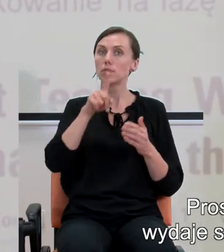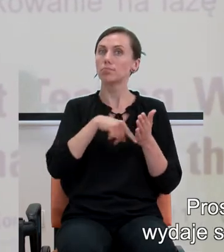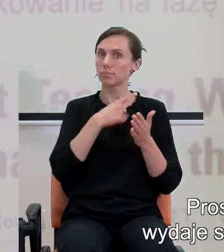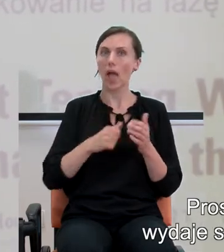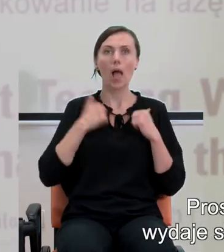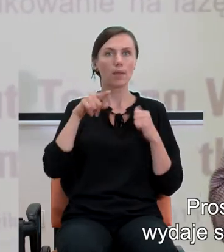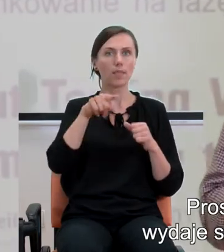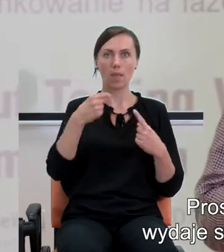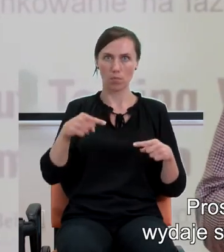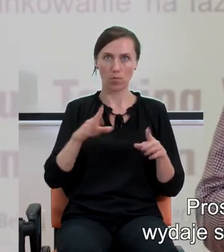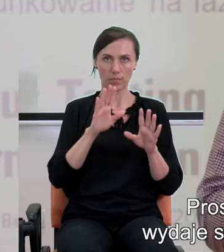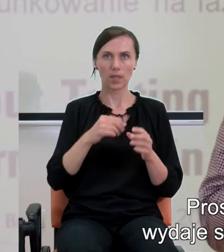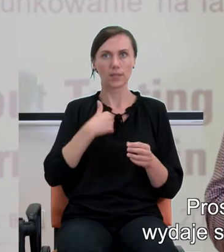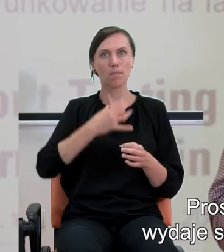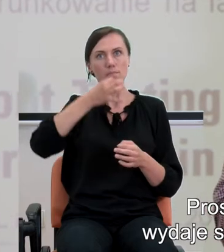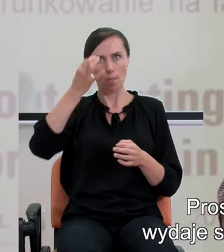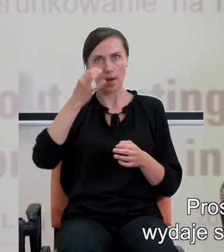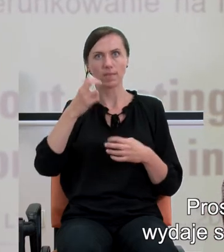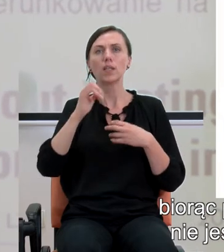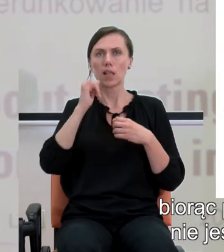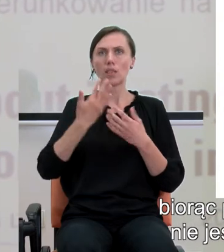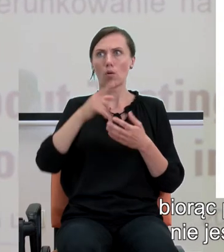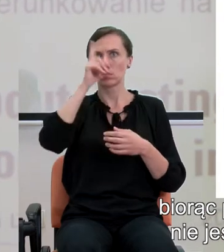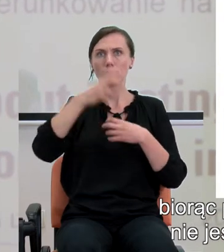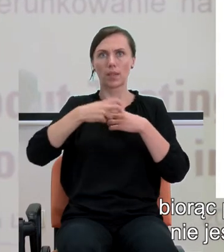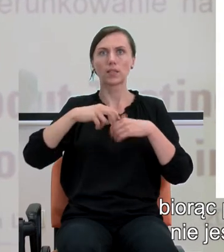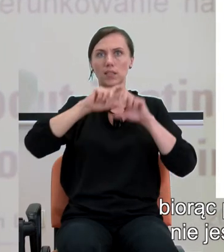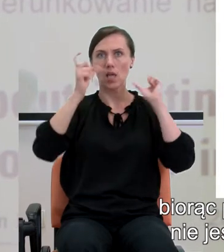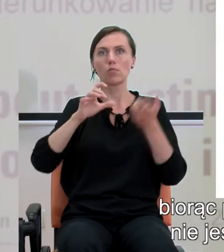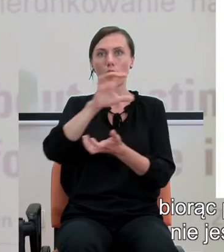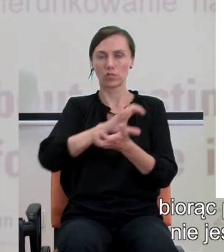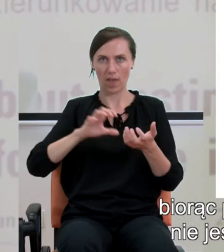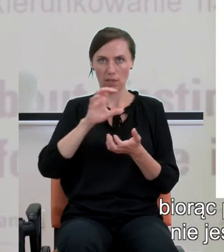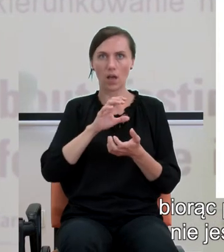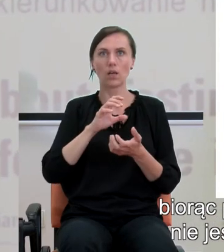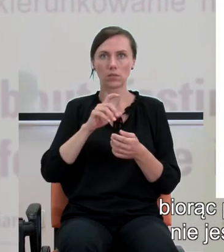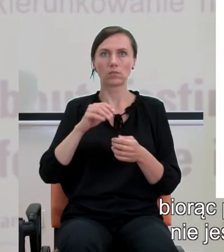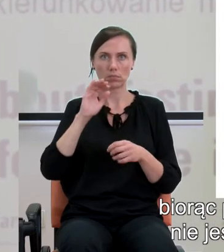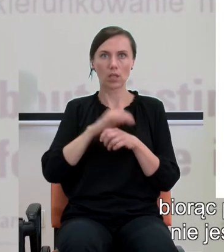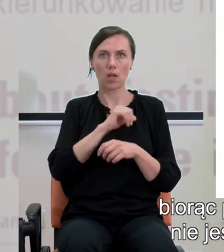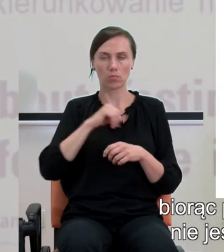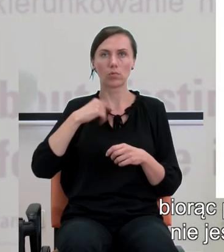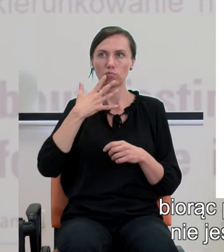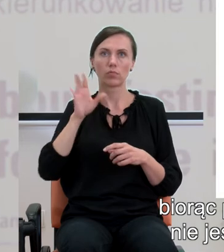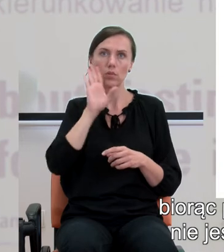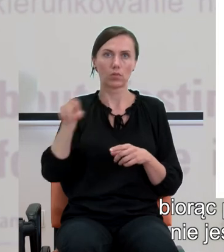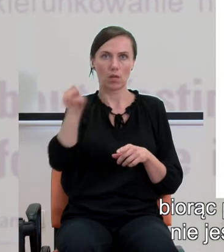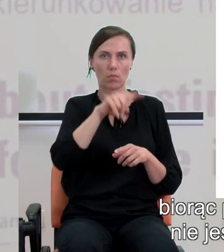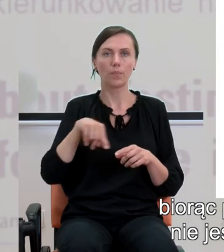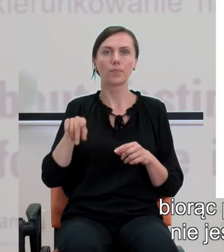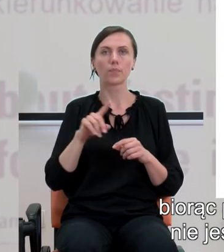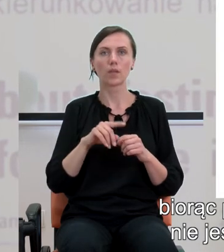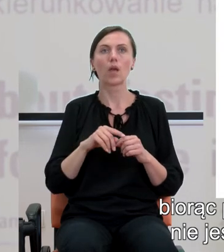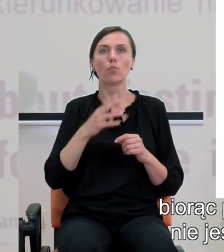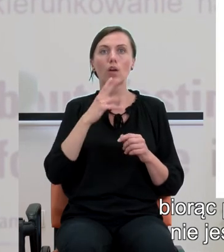wydaje się, i tutaj badacze z całego świata są zgodni, biorąc pod uwagę wynik, że zdolności, znaczy